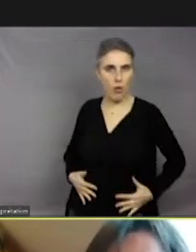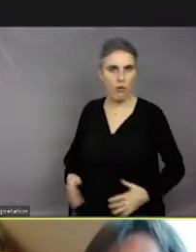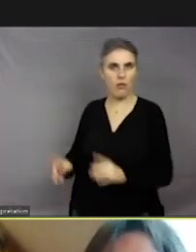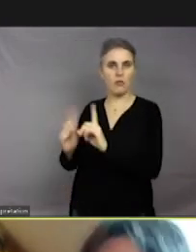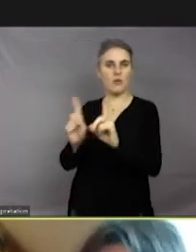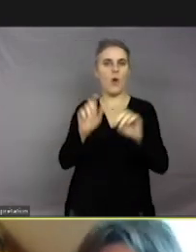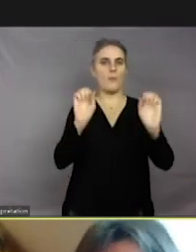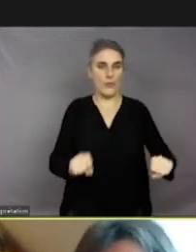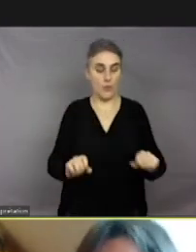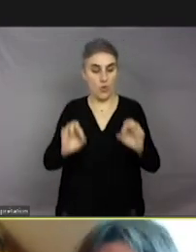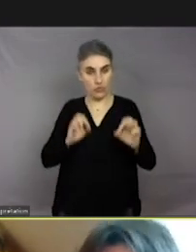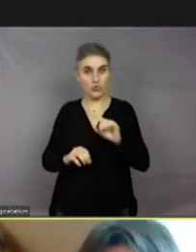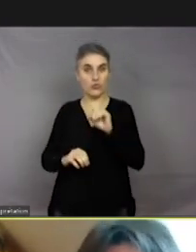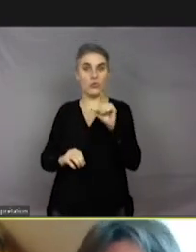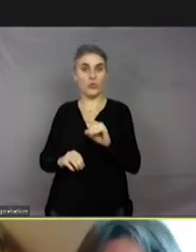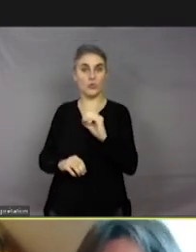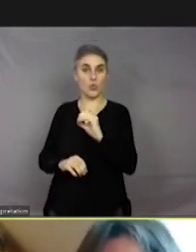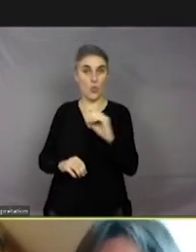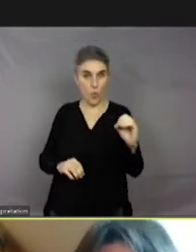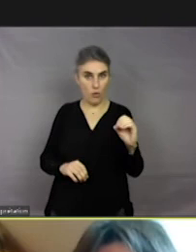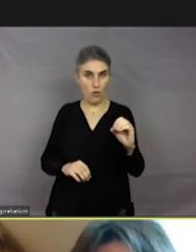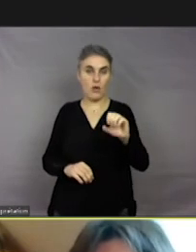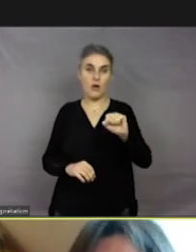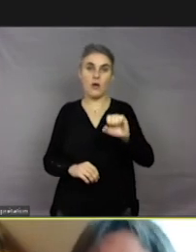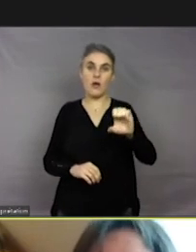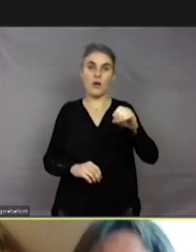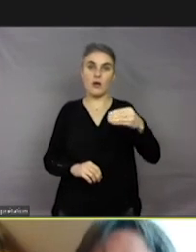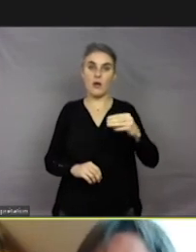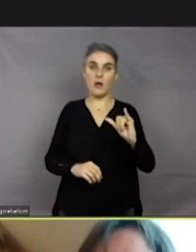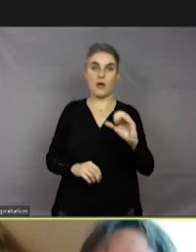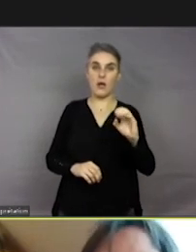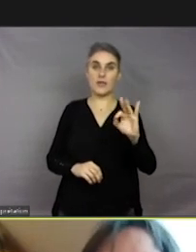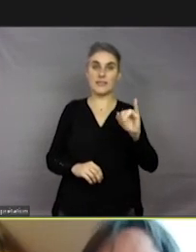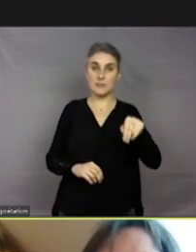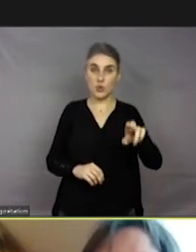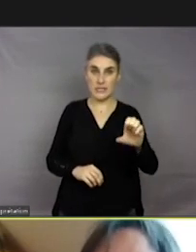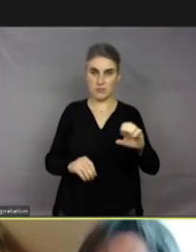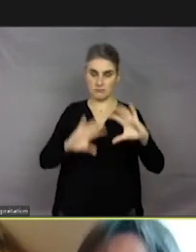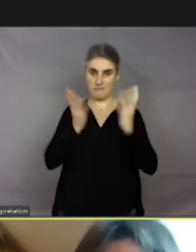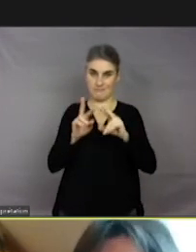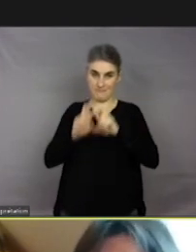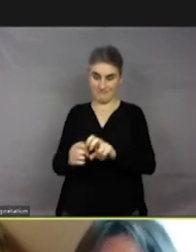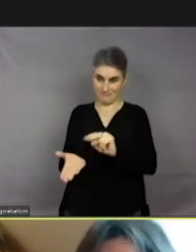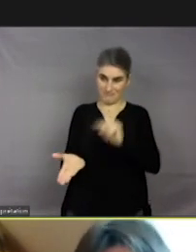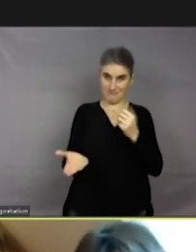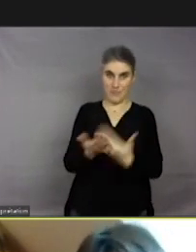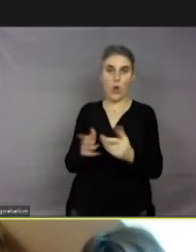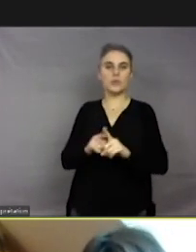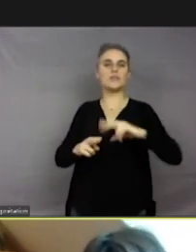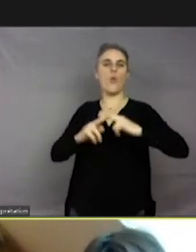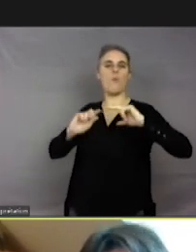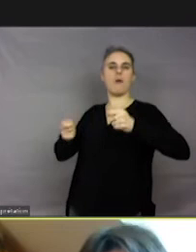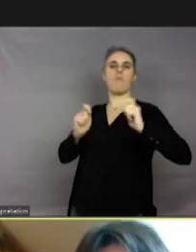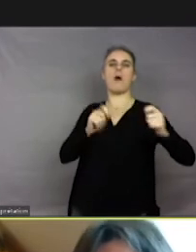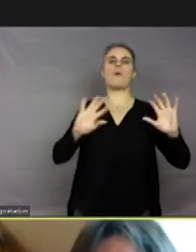zoosémiotique étudie l'ensemble de ces comportements, mais également la manière de les nommer parce